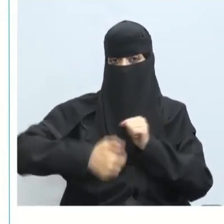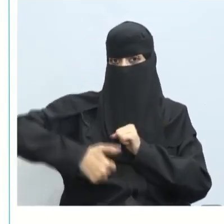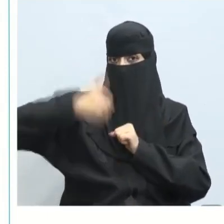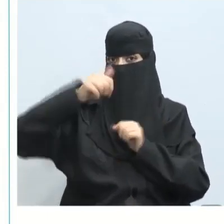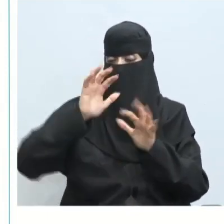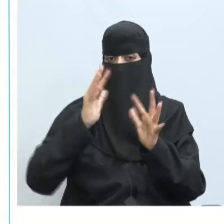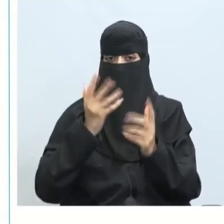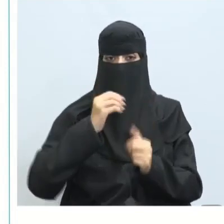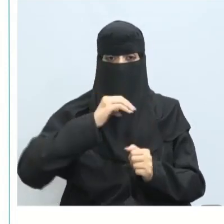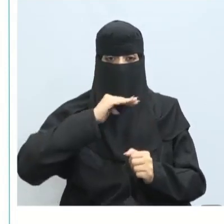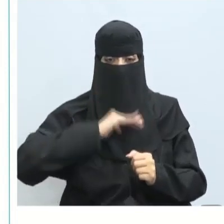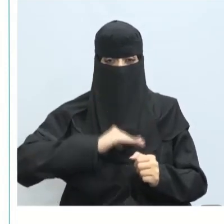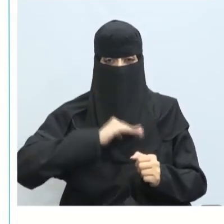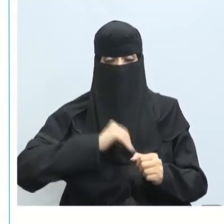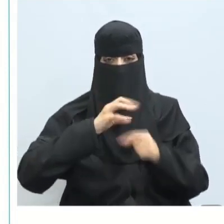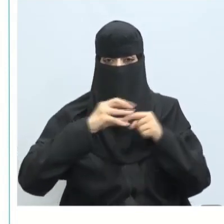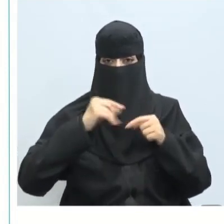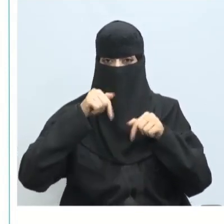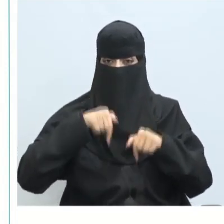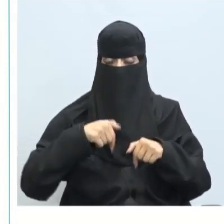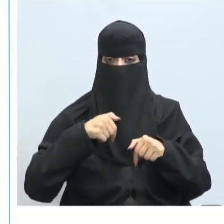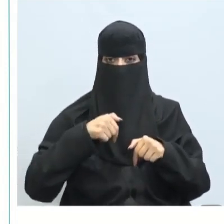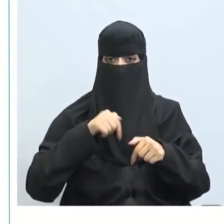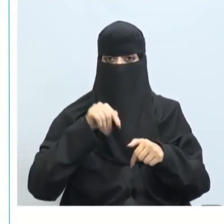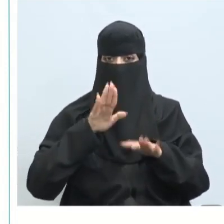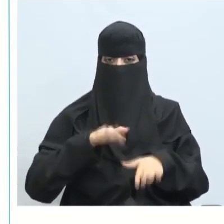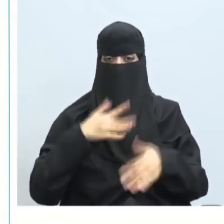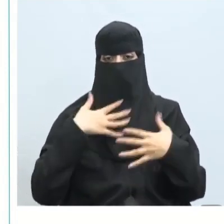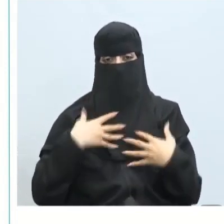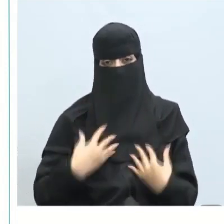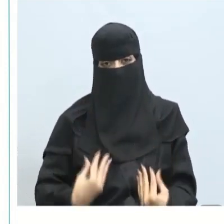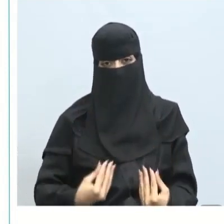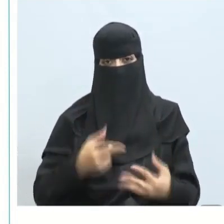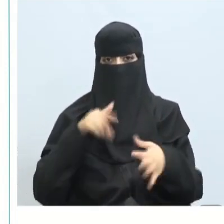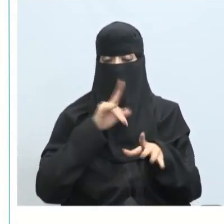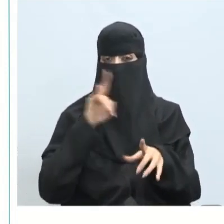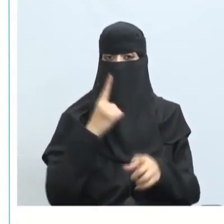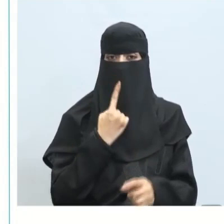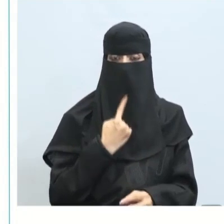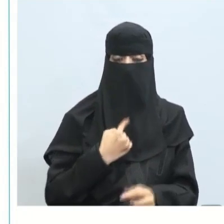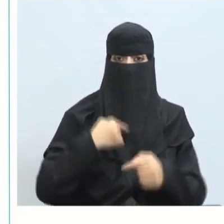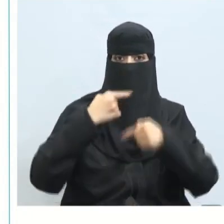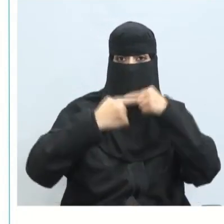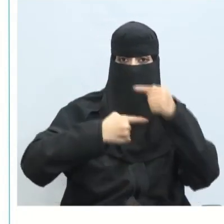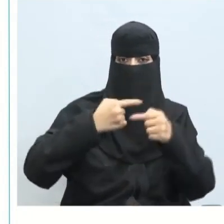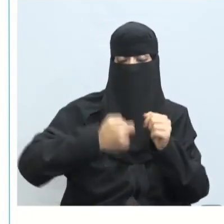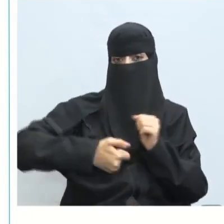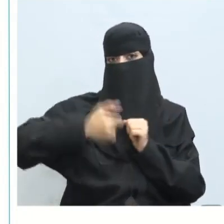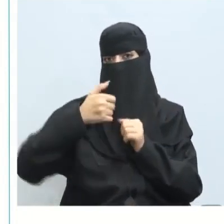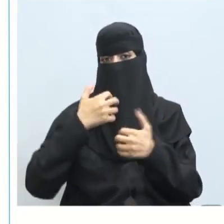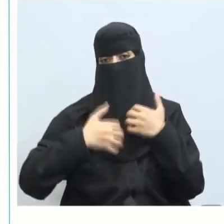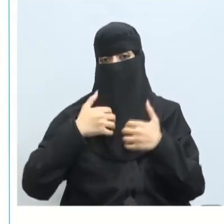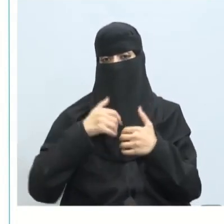وما هو الضغط السلبي الذي أو الضغوط التي تجعلني أشعر بالإحباط وعدم مثلاً